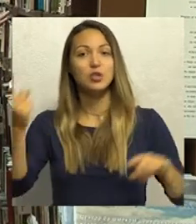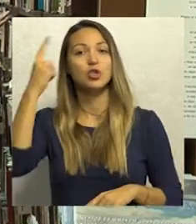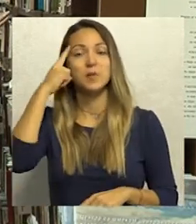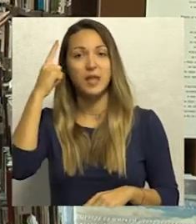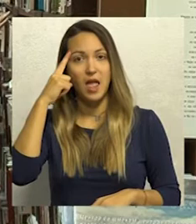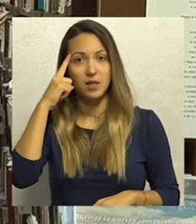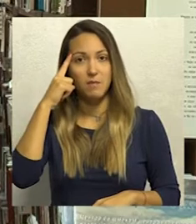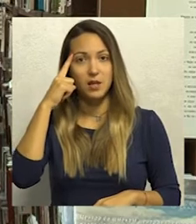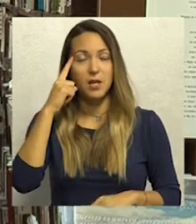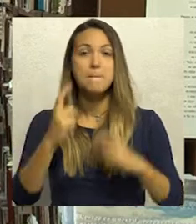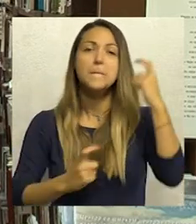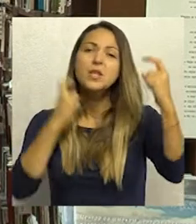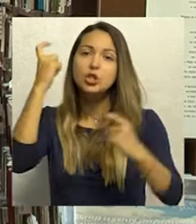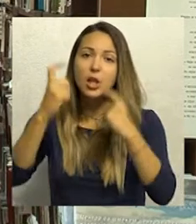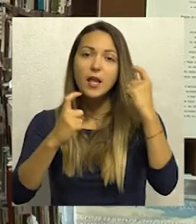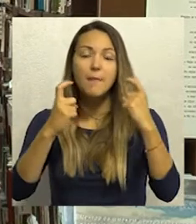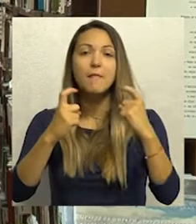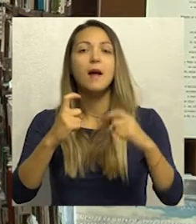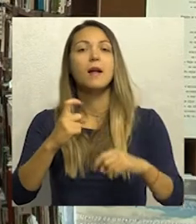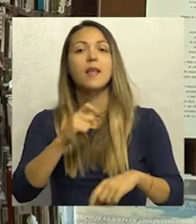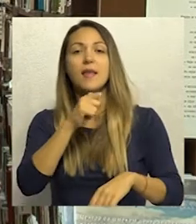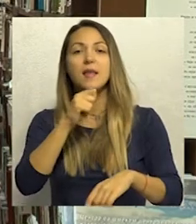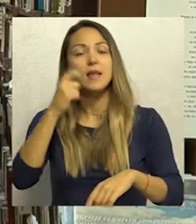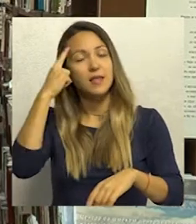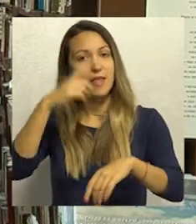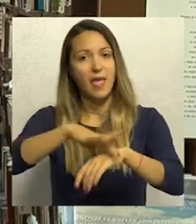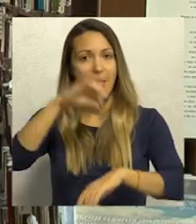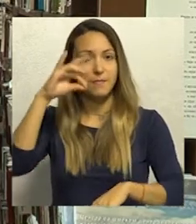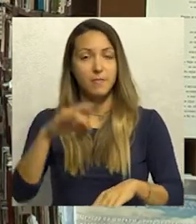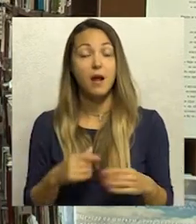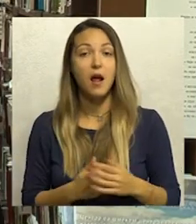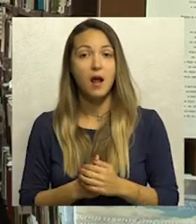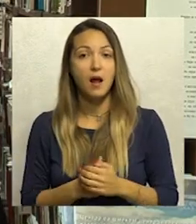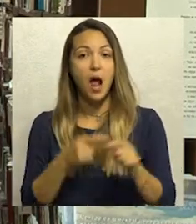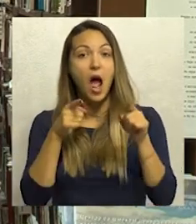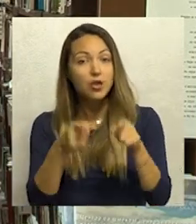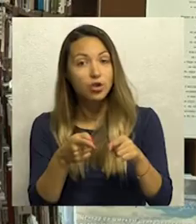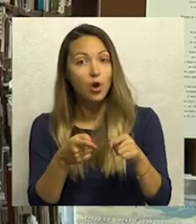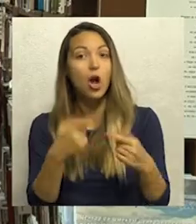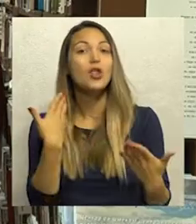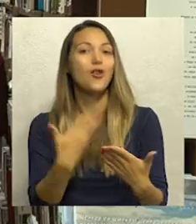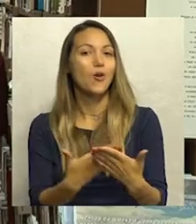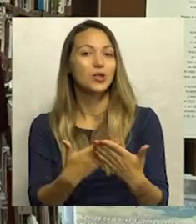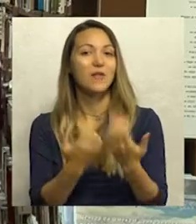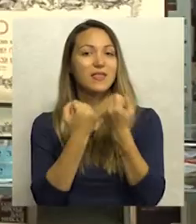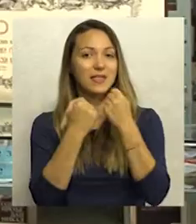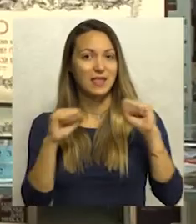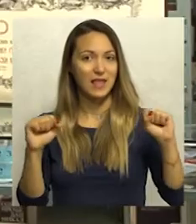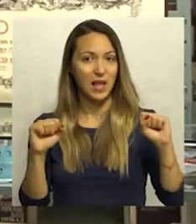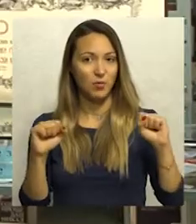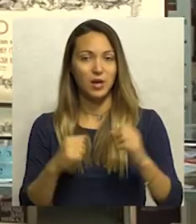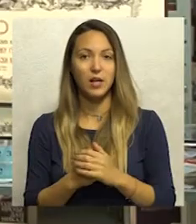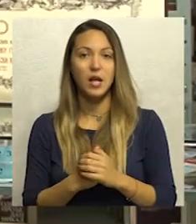znanjima, mišljenjima i idejama, a to je ipak u osnovi demokratije.